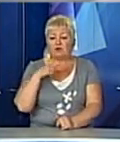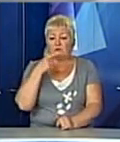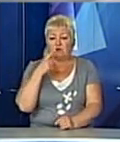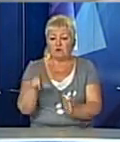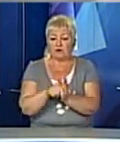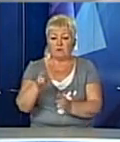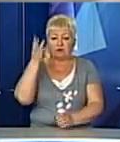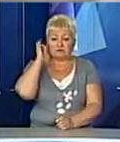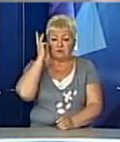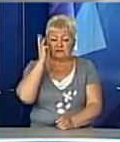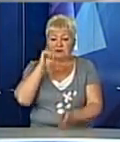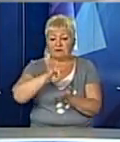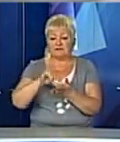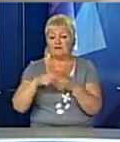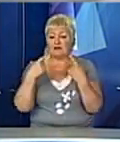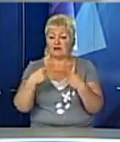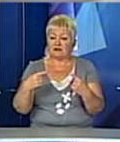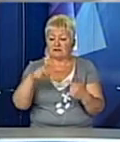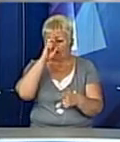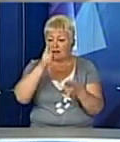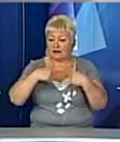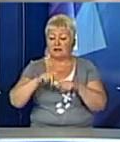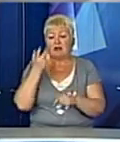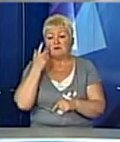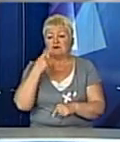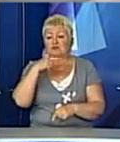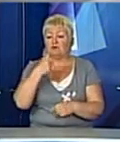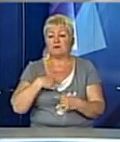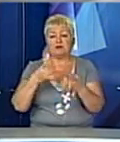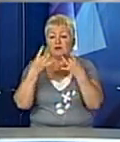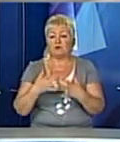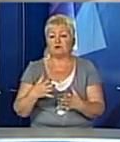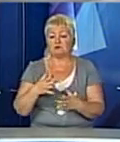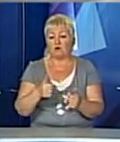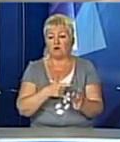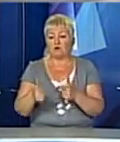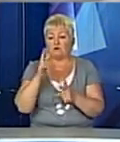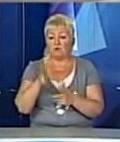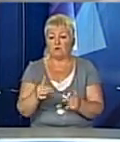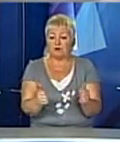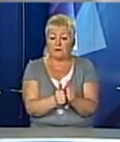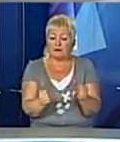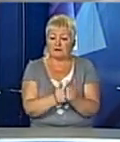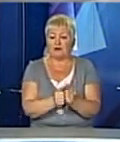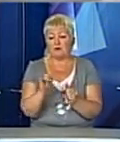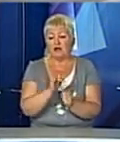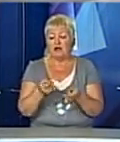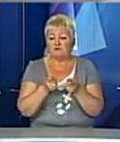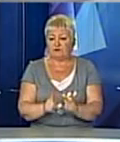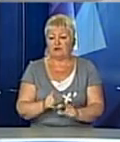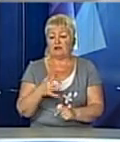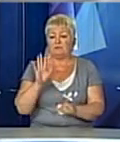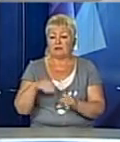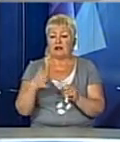різних представництв різних країн, ми завжди кажемо, ми готові бути не просто на словах партнером, а партнером в дії. Тобто ми готові ту частку 5,